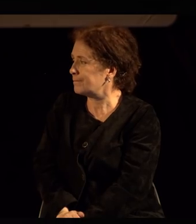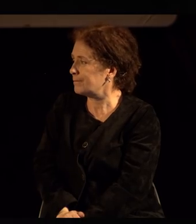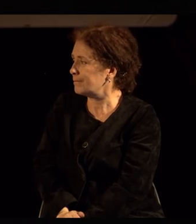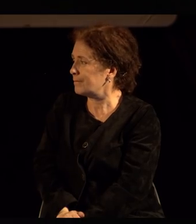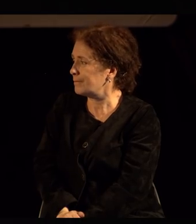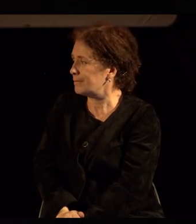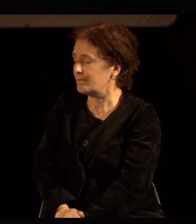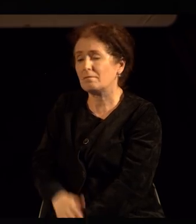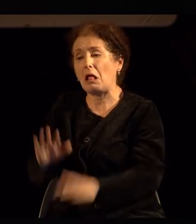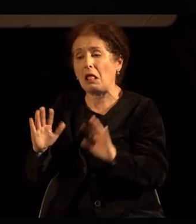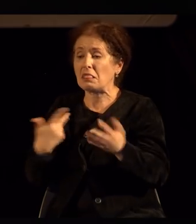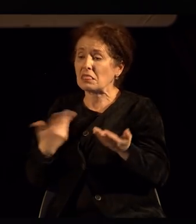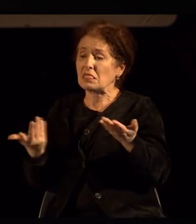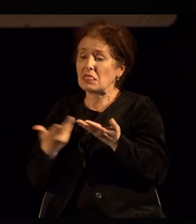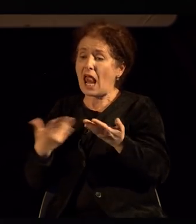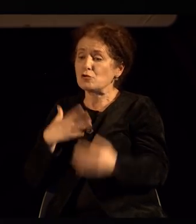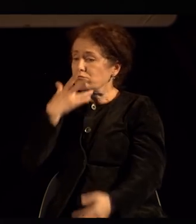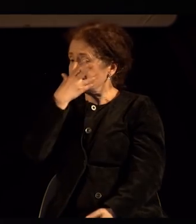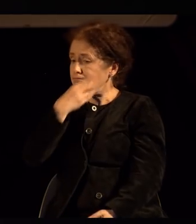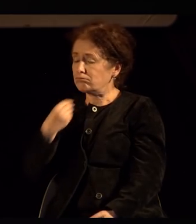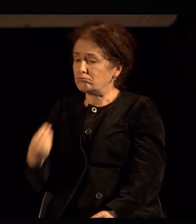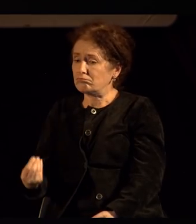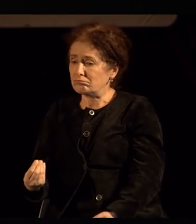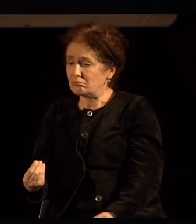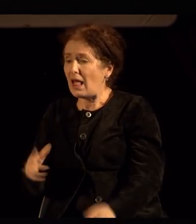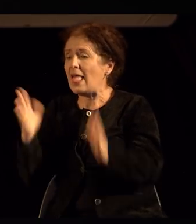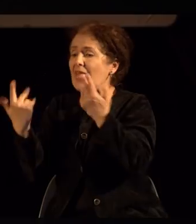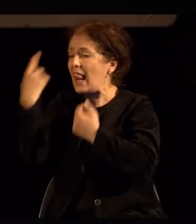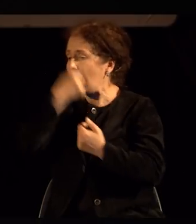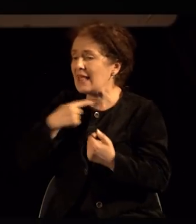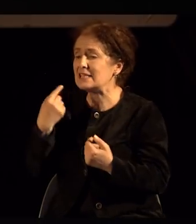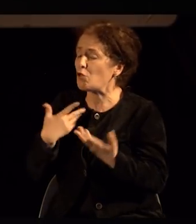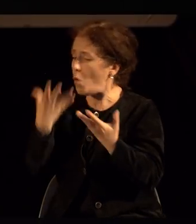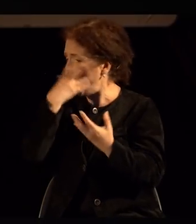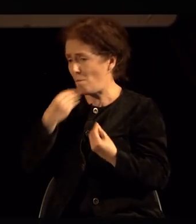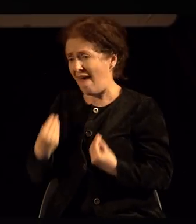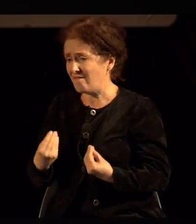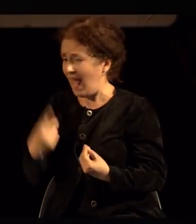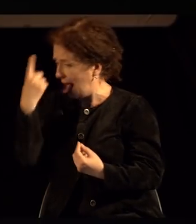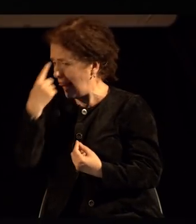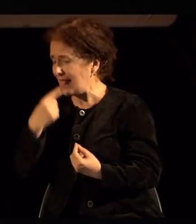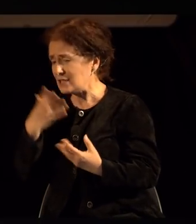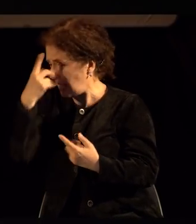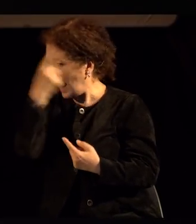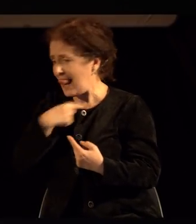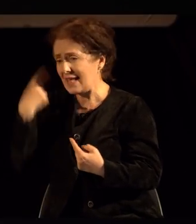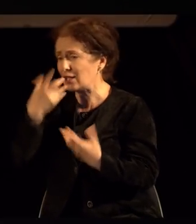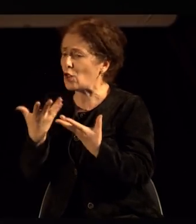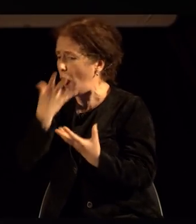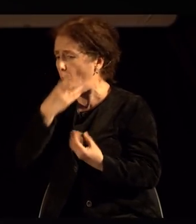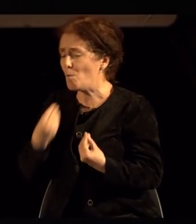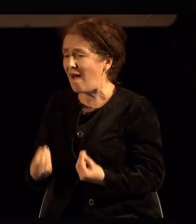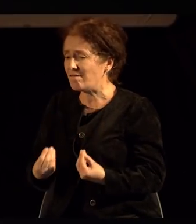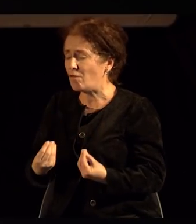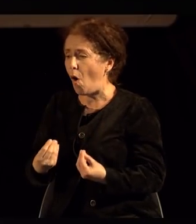дали сум убава дали ми е лицето убава особено кога